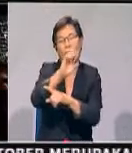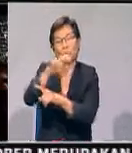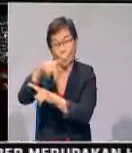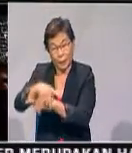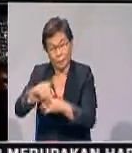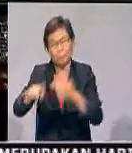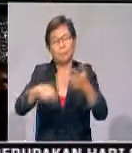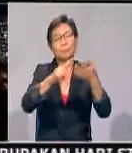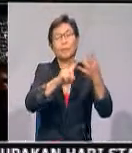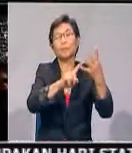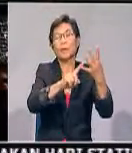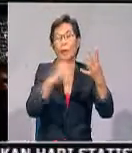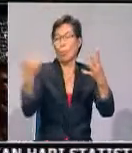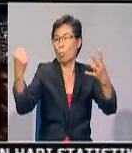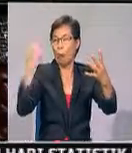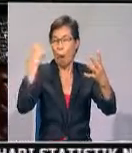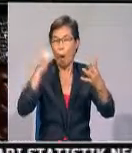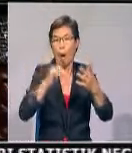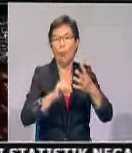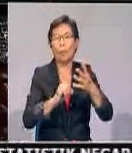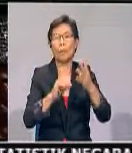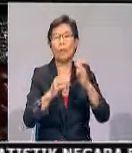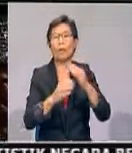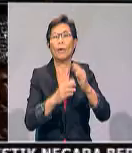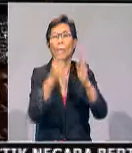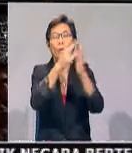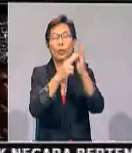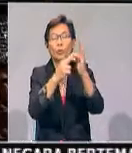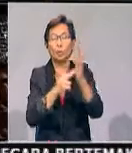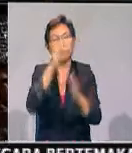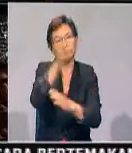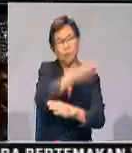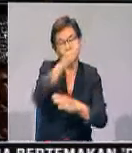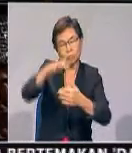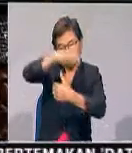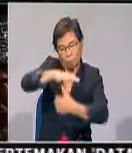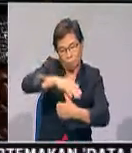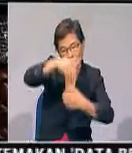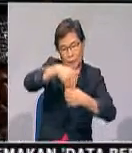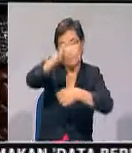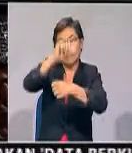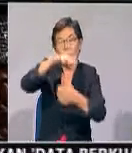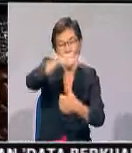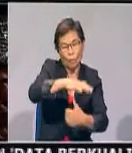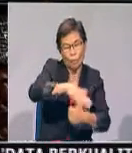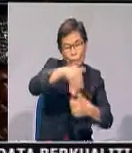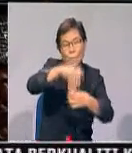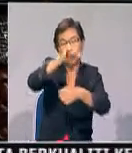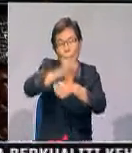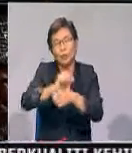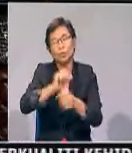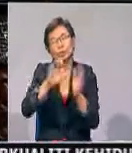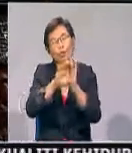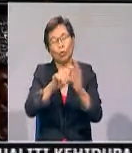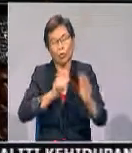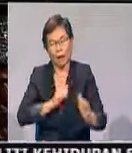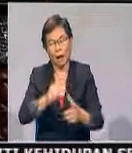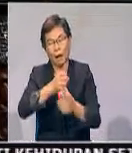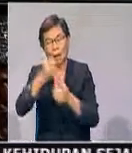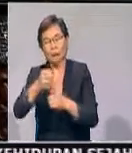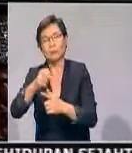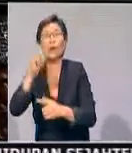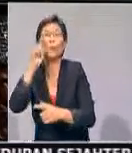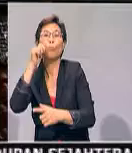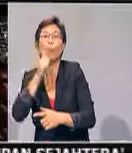keempat, memantapkan peruntukan berkaitan larangan diskriminasi dalam pekerjaan, contohnya agama, kaum atau